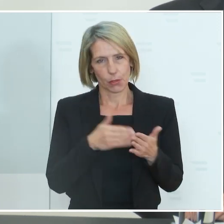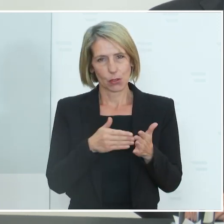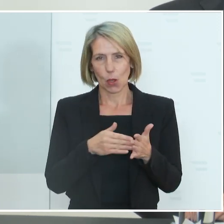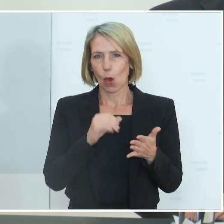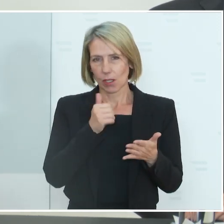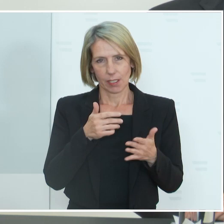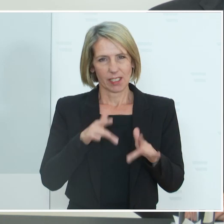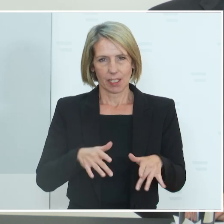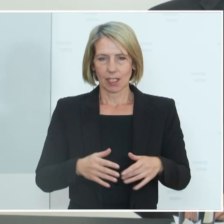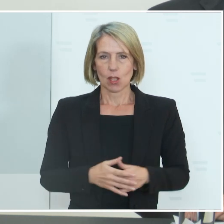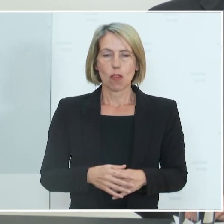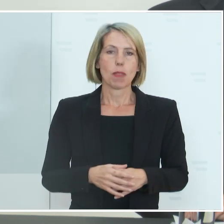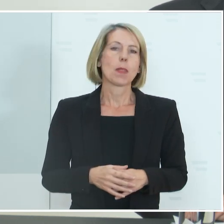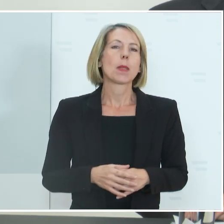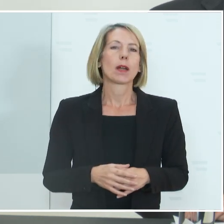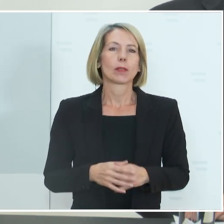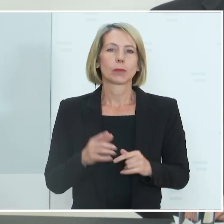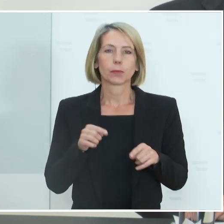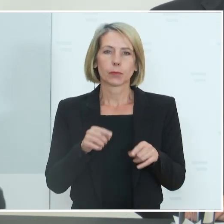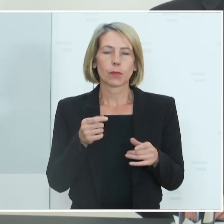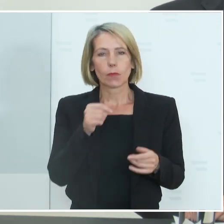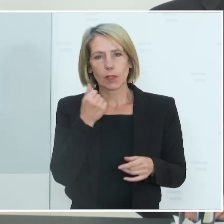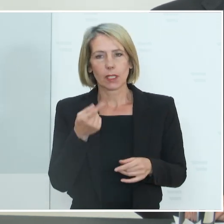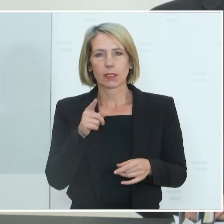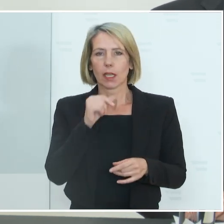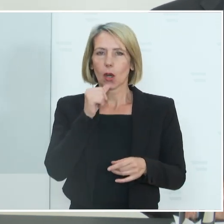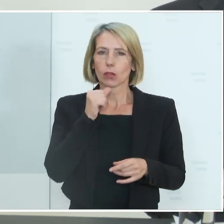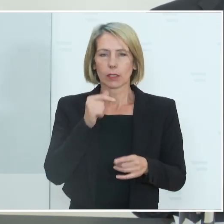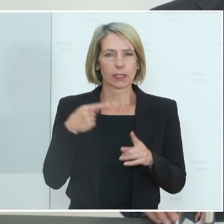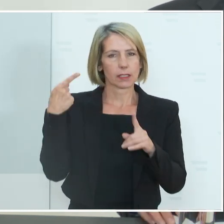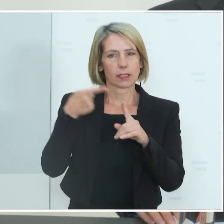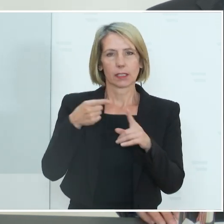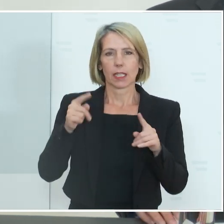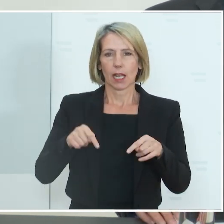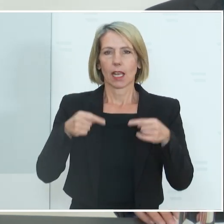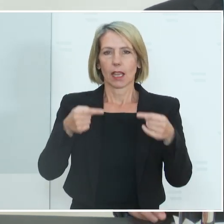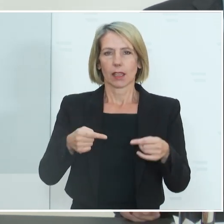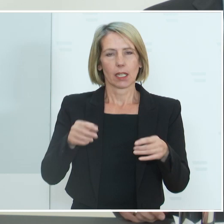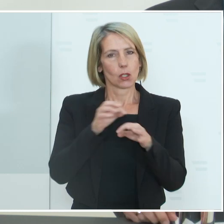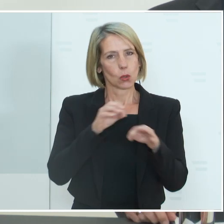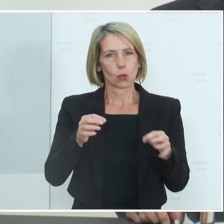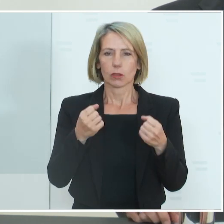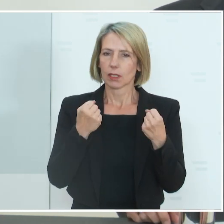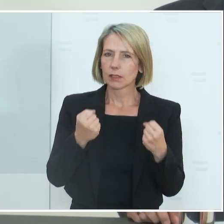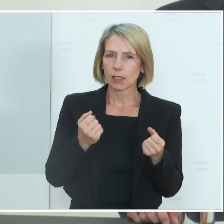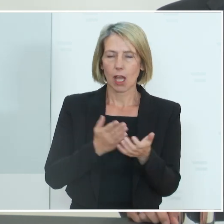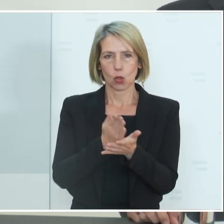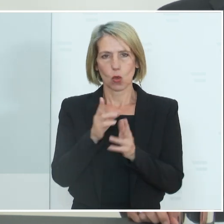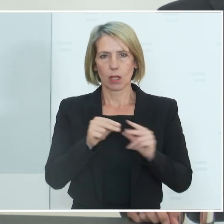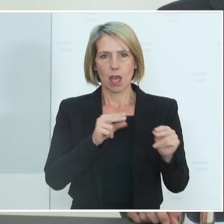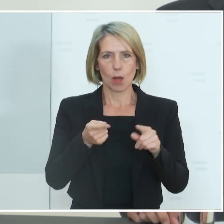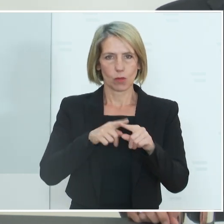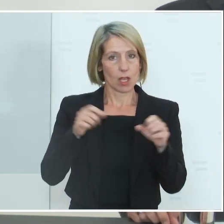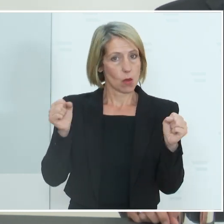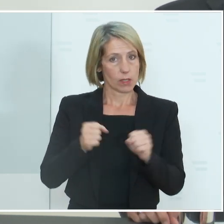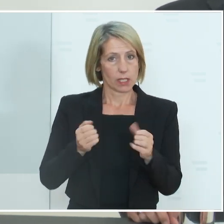führen zu können. Das ist auch nicht das, was wir brauchen, um möglichst sicher durch den Herbst und den Winter zu kommen.